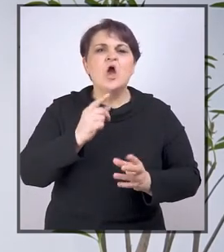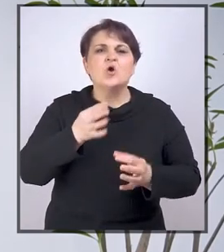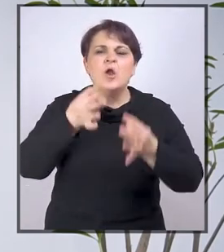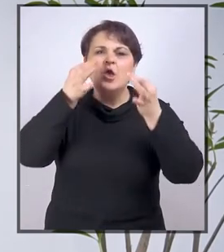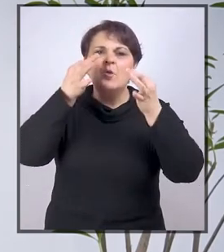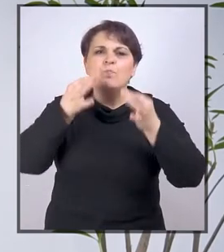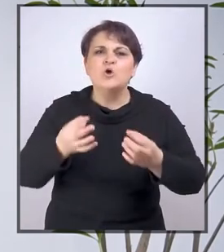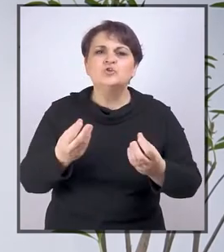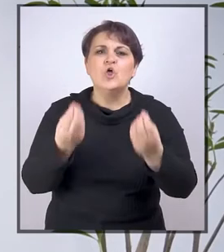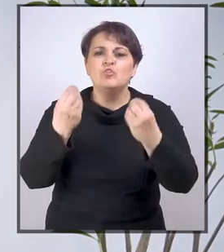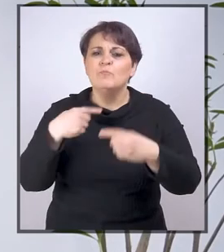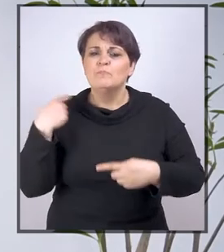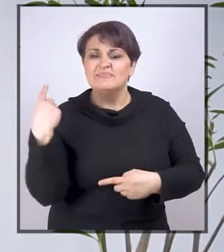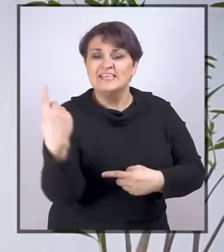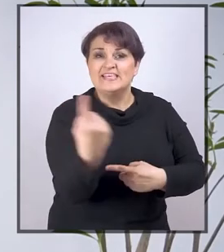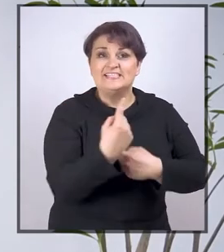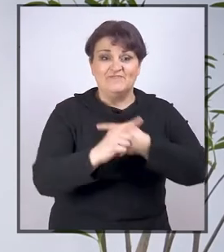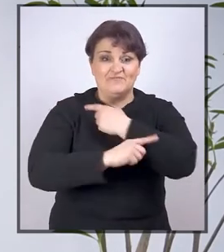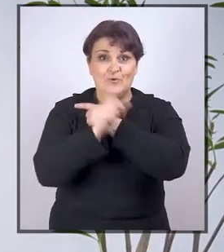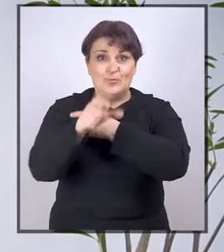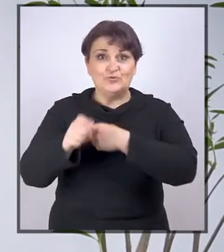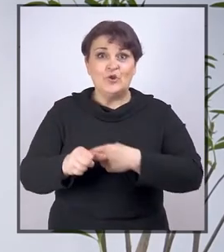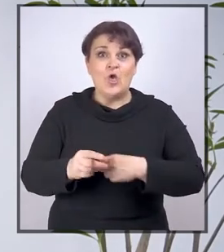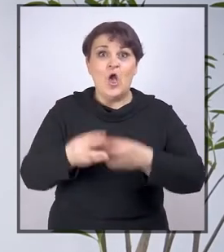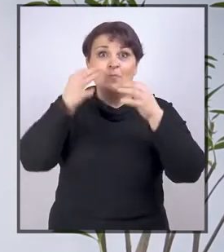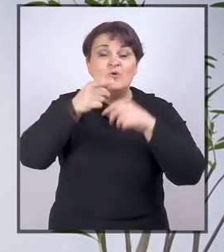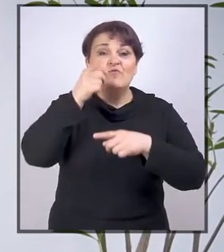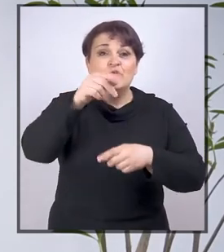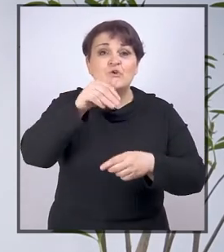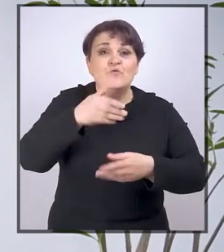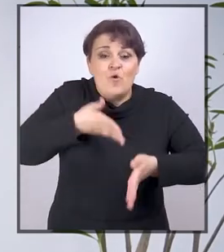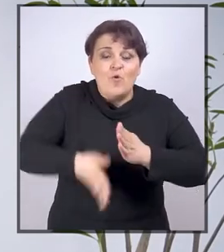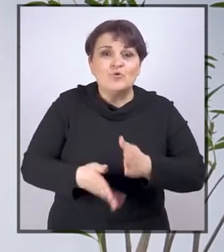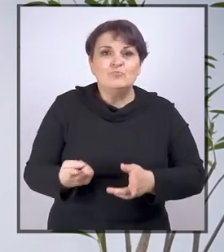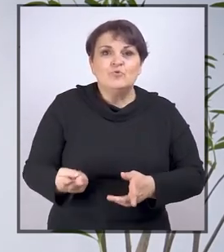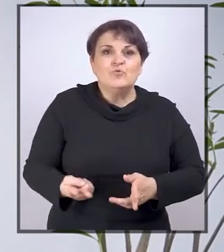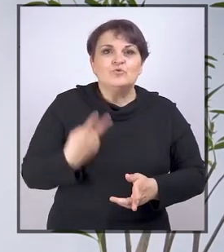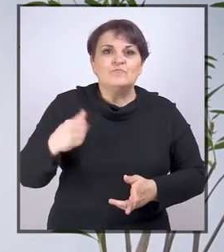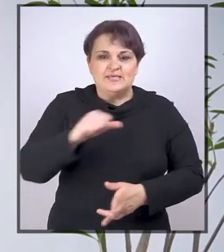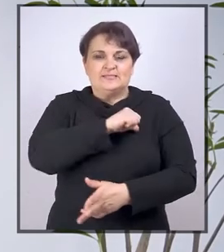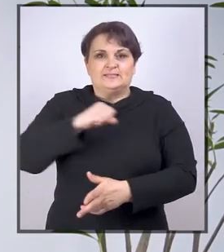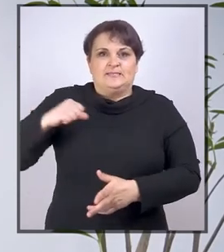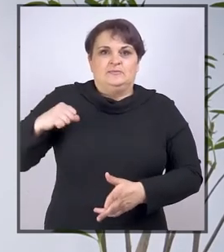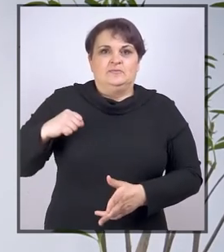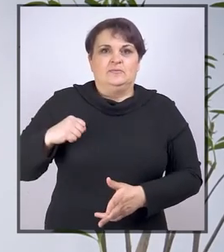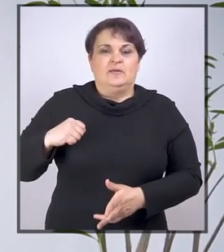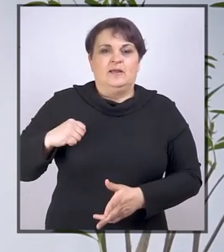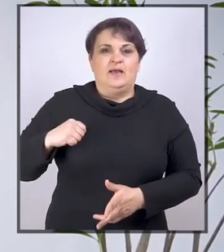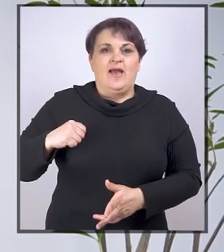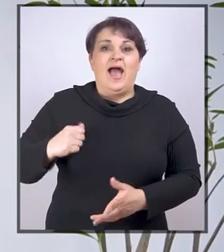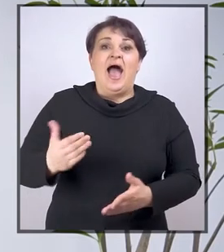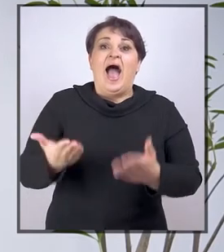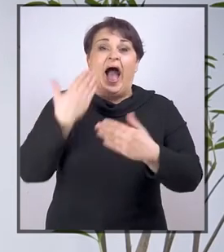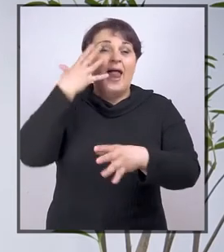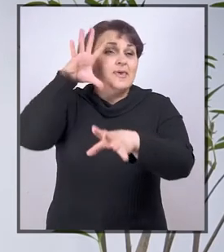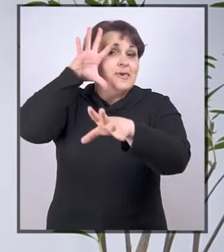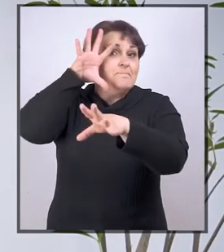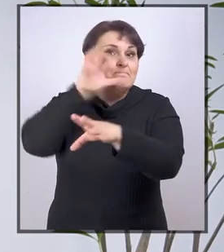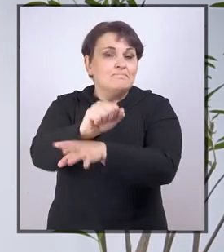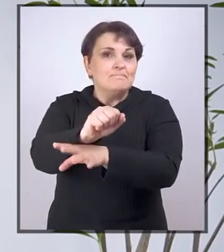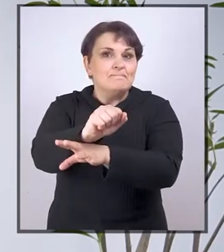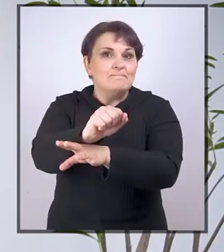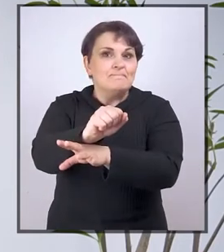dobrobit svih učenika. Poštuje njihovo urođeno dostojanstvo i autonomiju, ali i